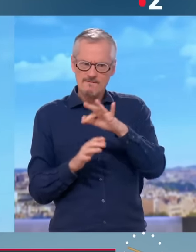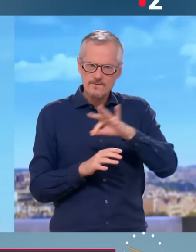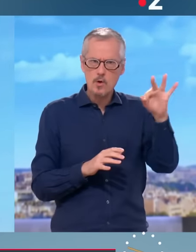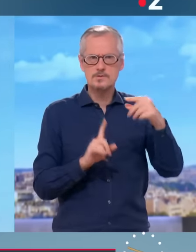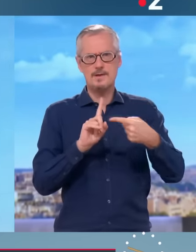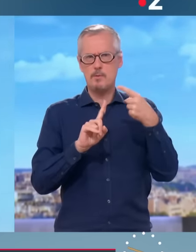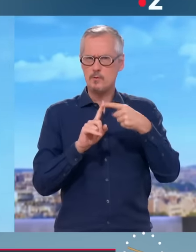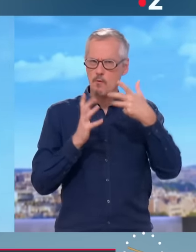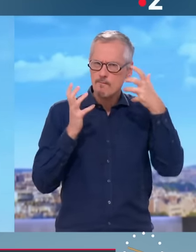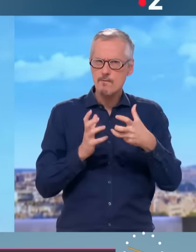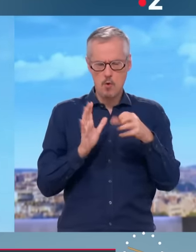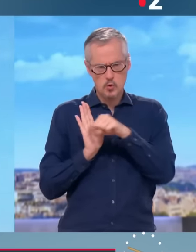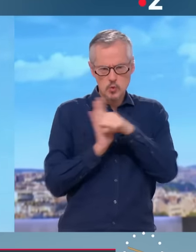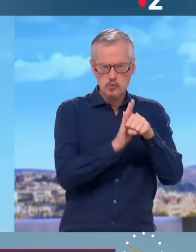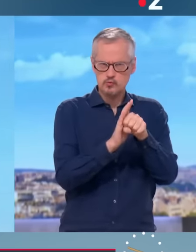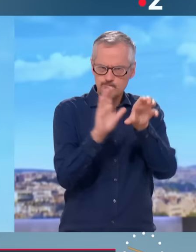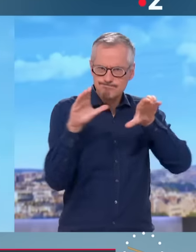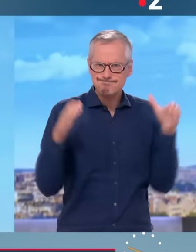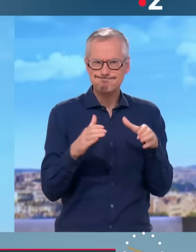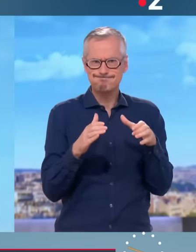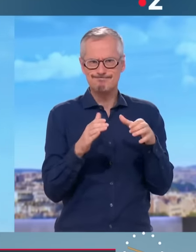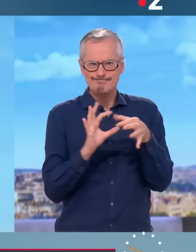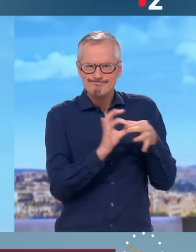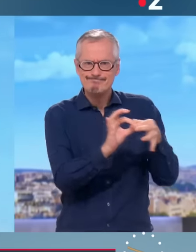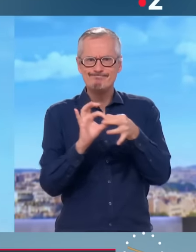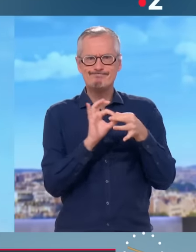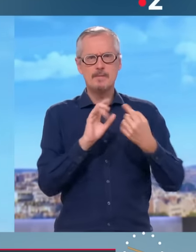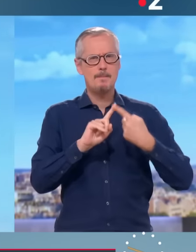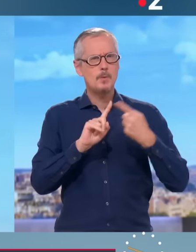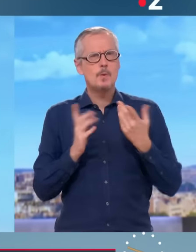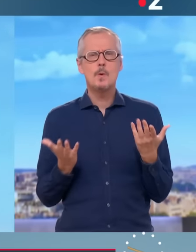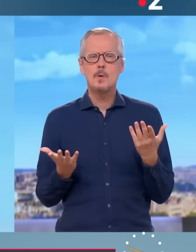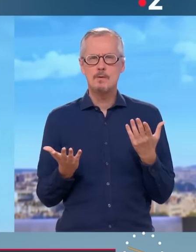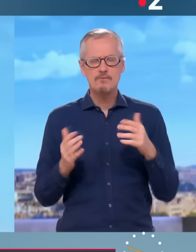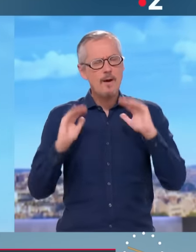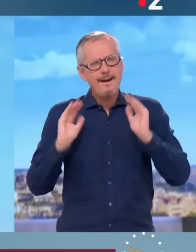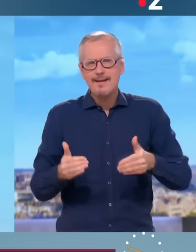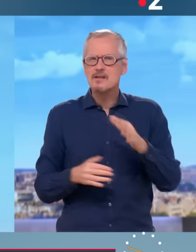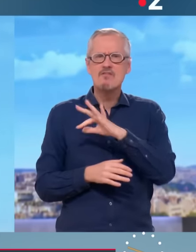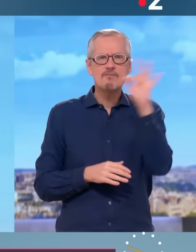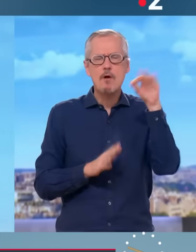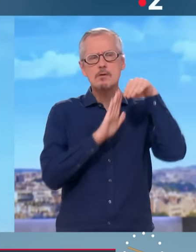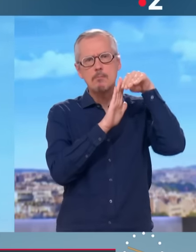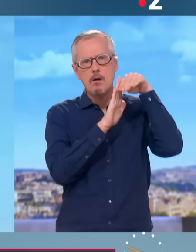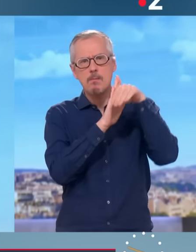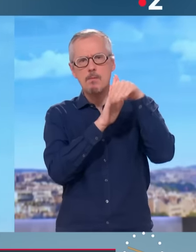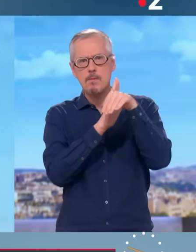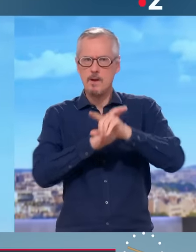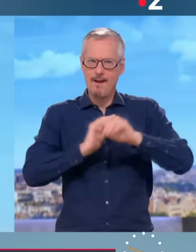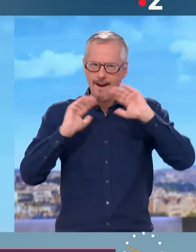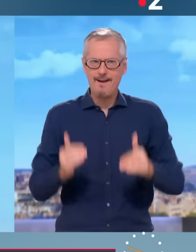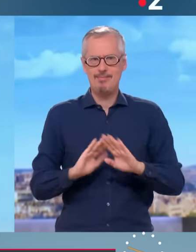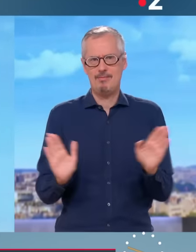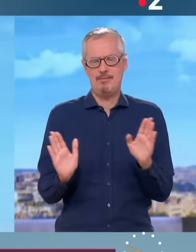en général. Et comme je vous le disais tout à l'heure, il faut stopper ce déclin français, faut arrêter le chaos. Et si je fais cela, c'est pour les jeunes générations.